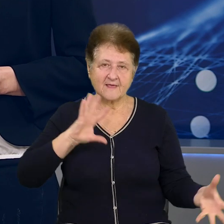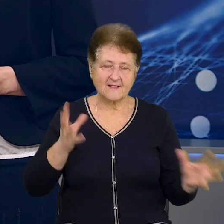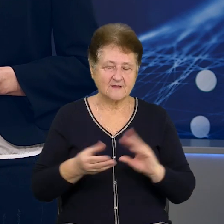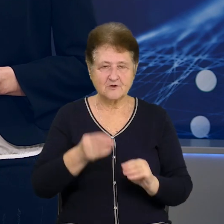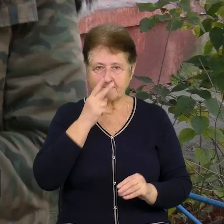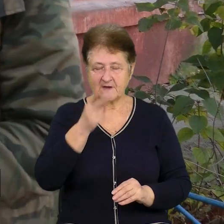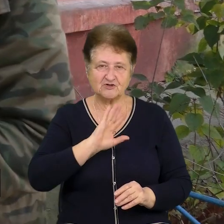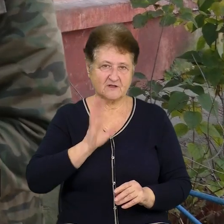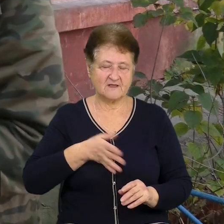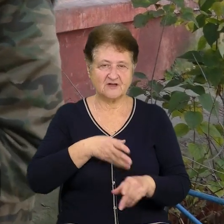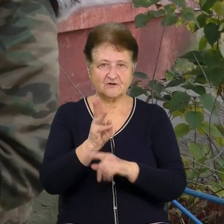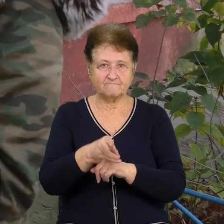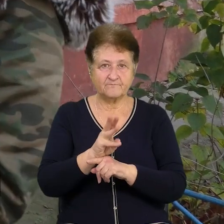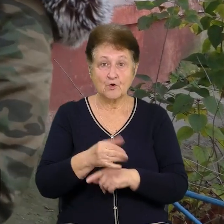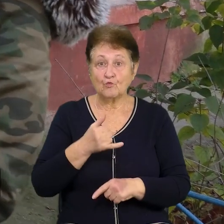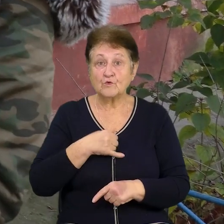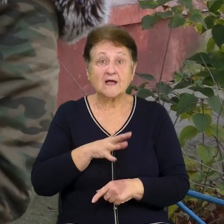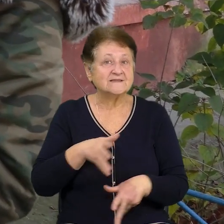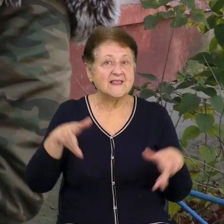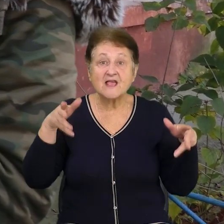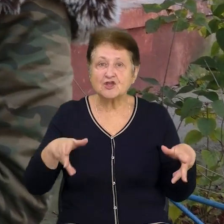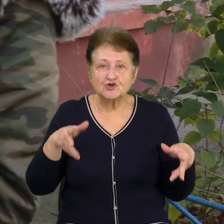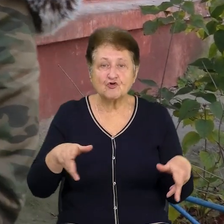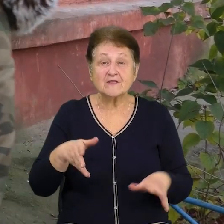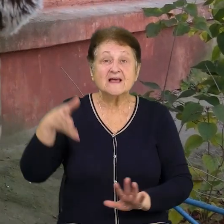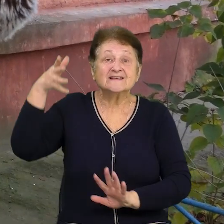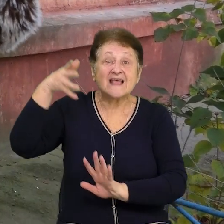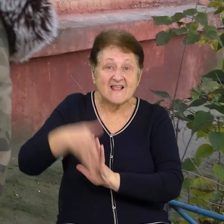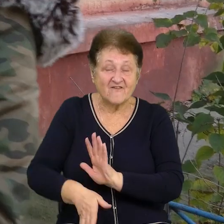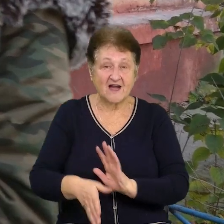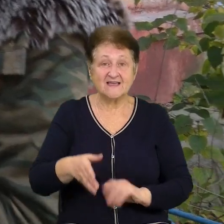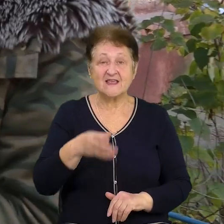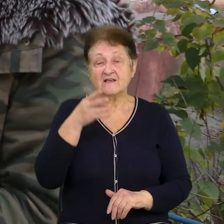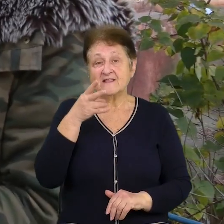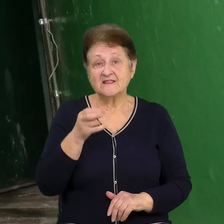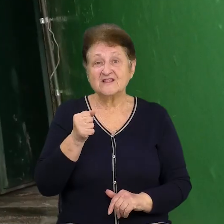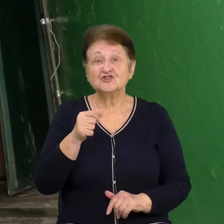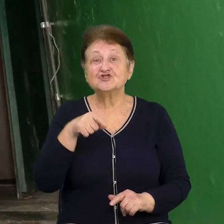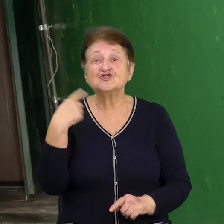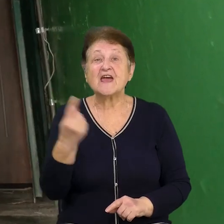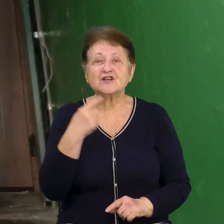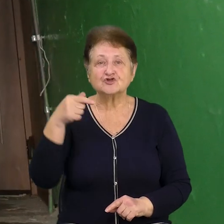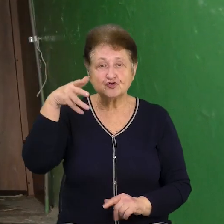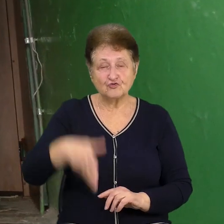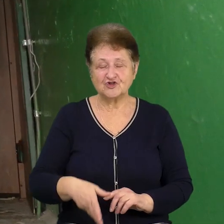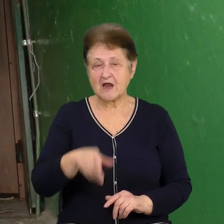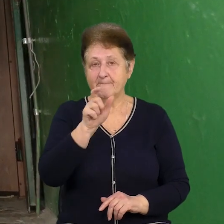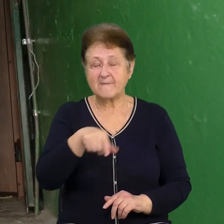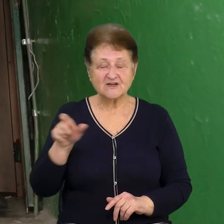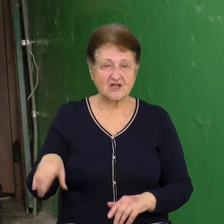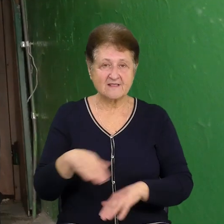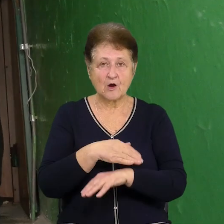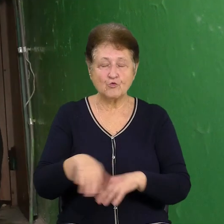знімальна група. У нас не то, тече, нас заливають. За второго этажа на перший льється через щотчик. Мешканці будинку на вулиці